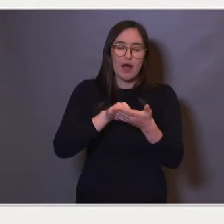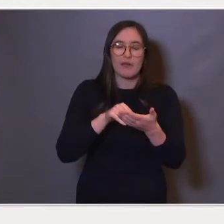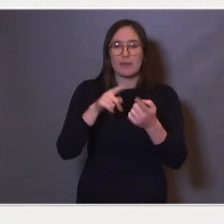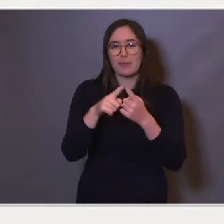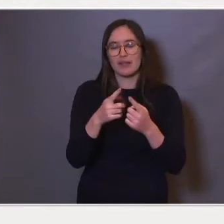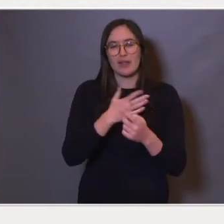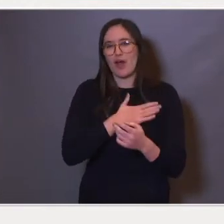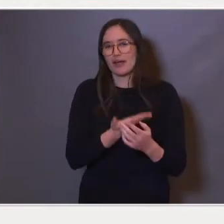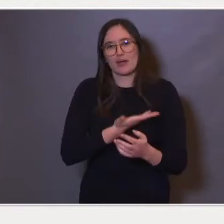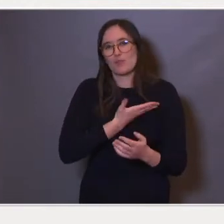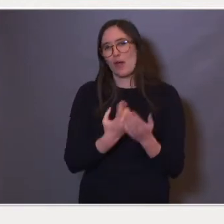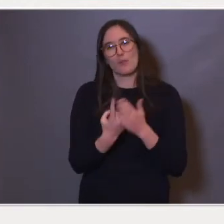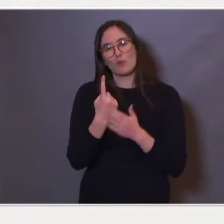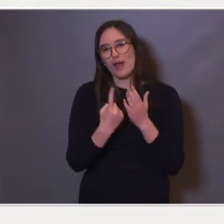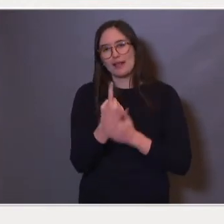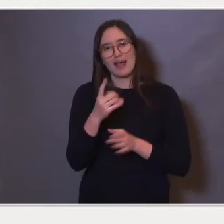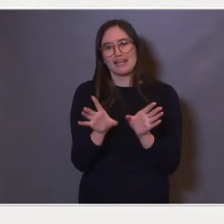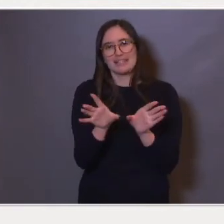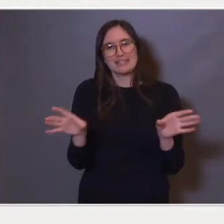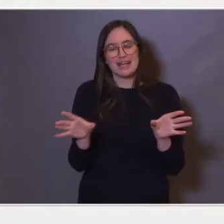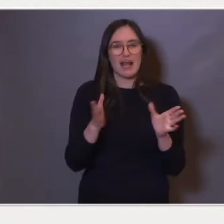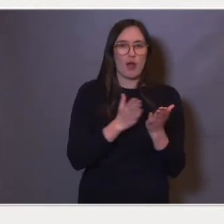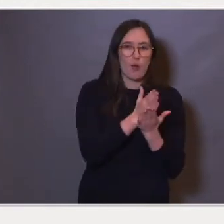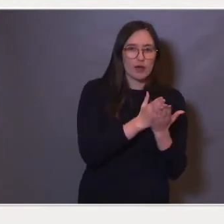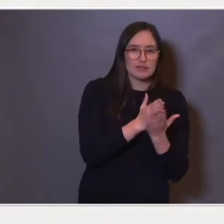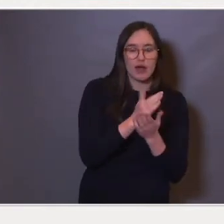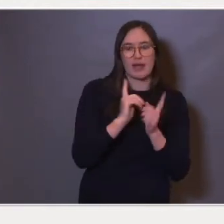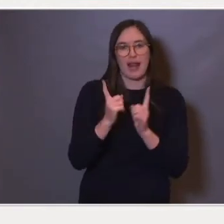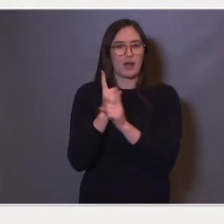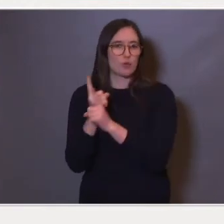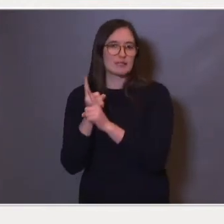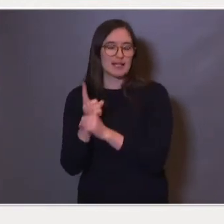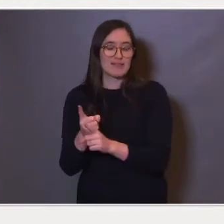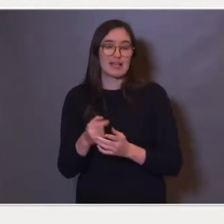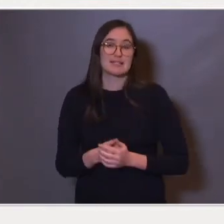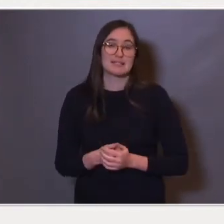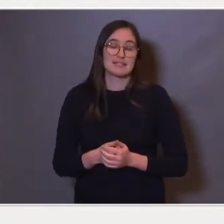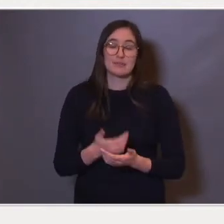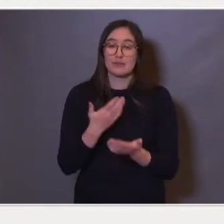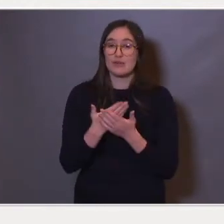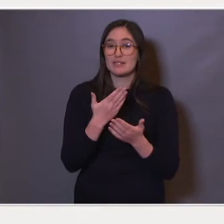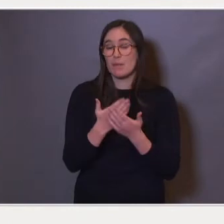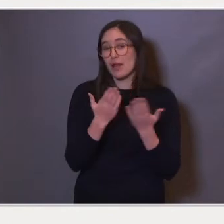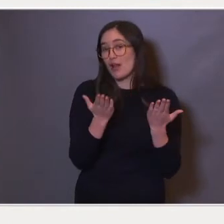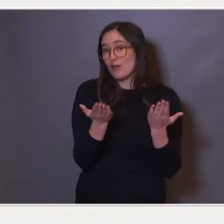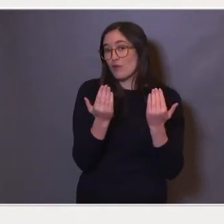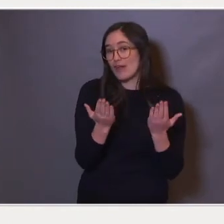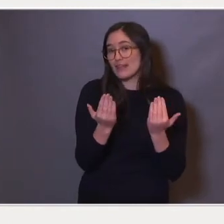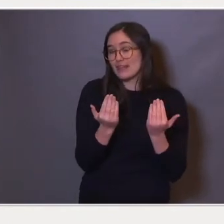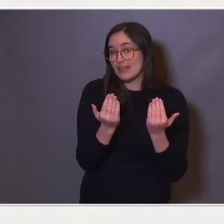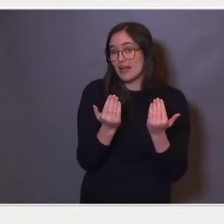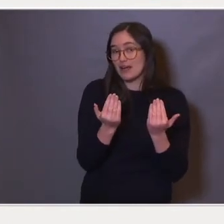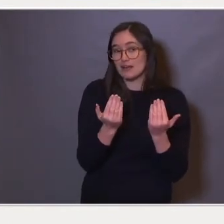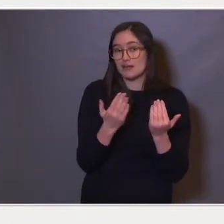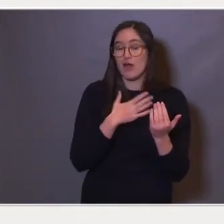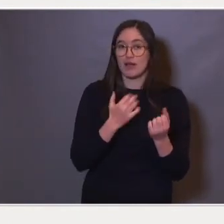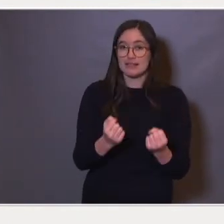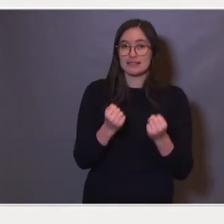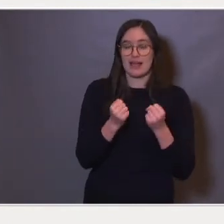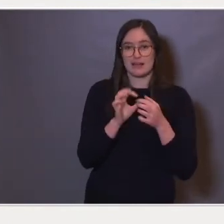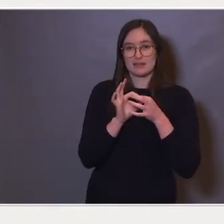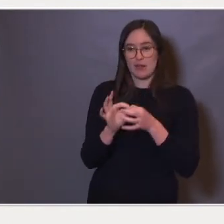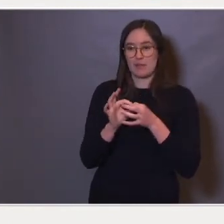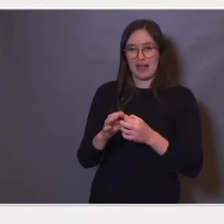muligheter til å skille mellom årsaker og konsekvenser. For eksempel forventninger. Det er sterk sammenheng mellom ens